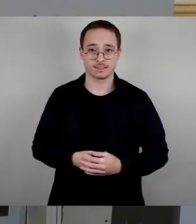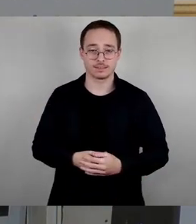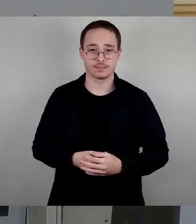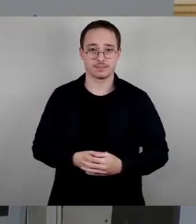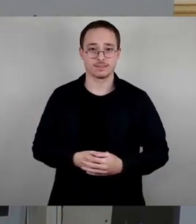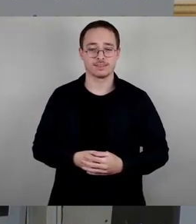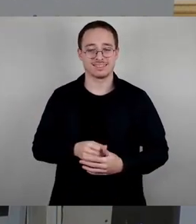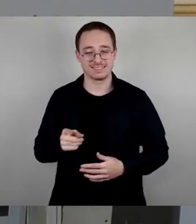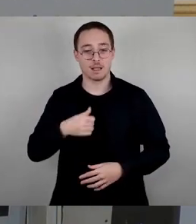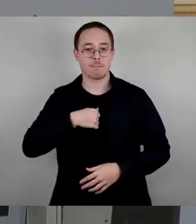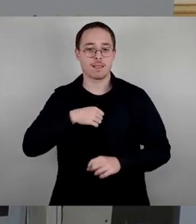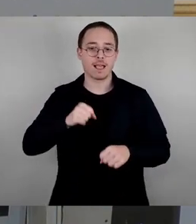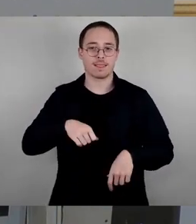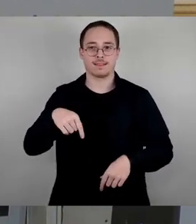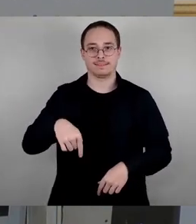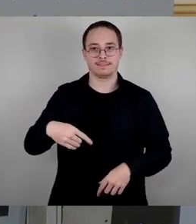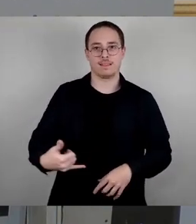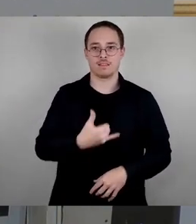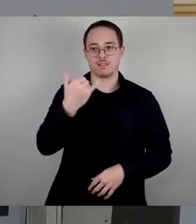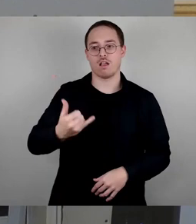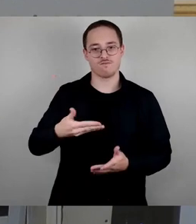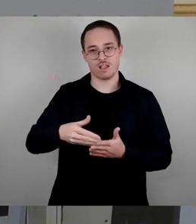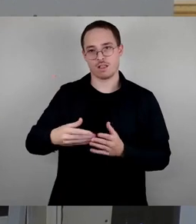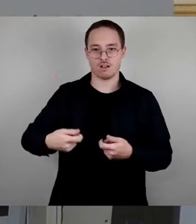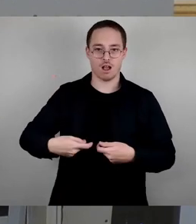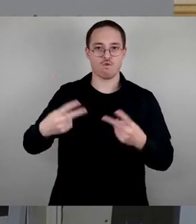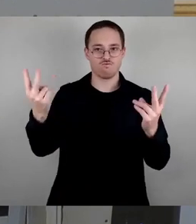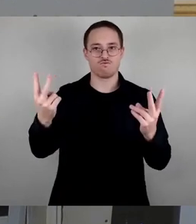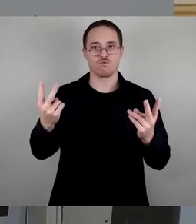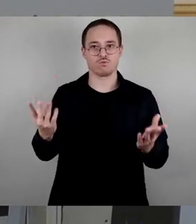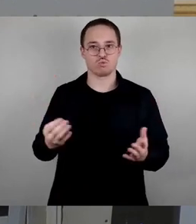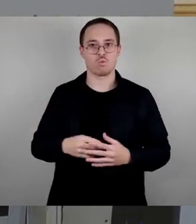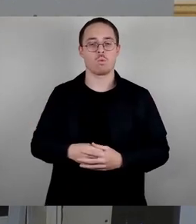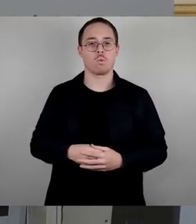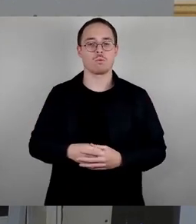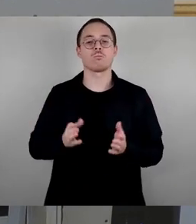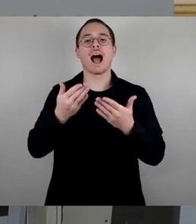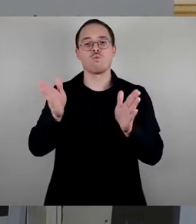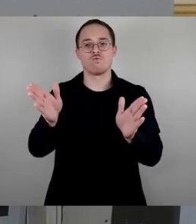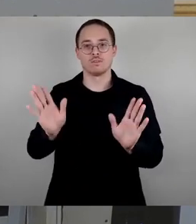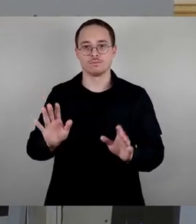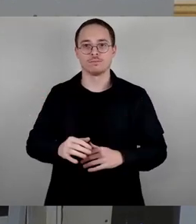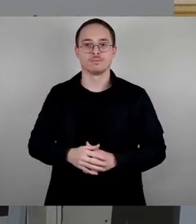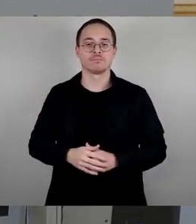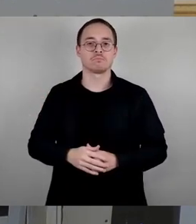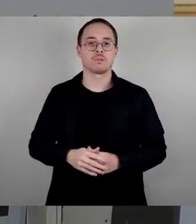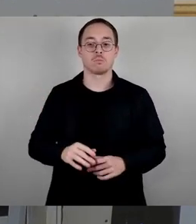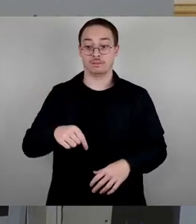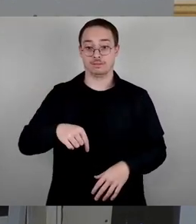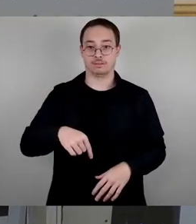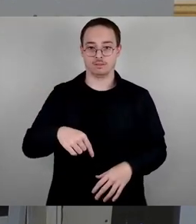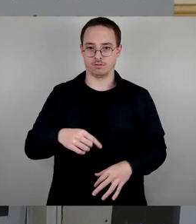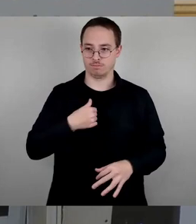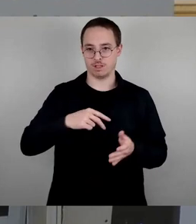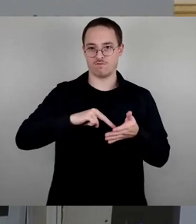Start bleiben kann. Und ich habe Folgendes gemacht in Vorbereitung auf die Aktuelle Stunde. Es ist ja auch